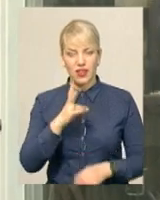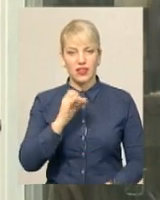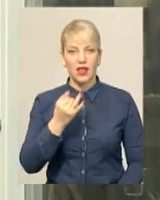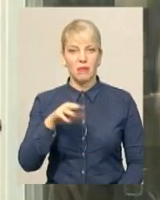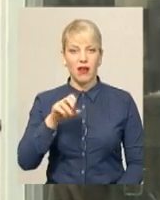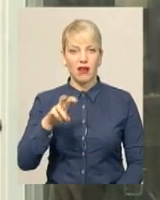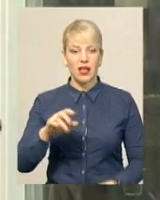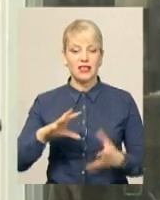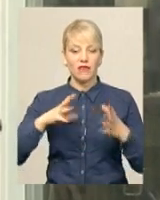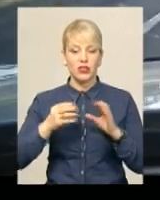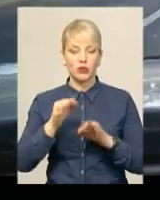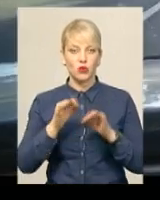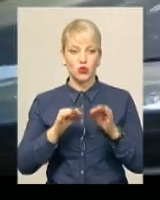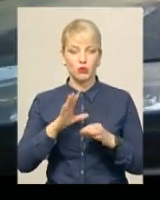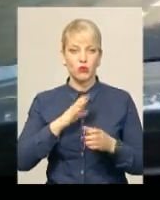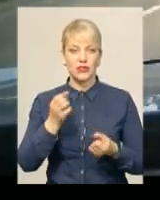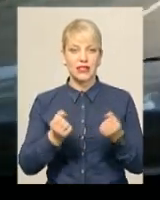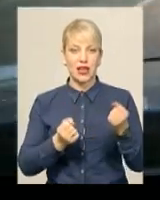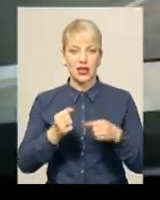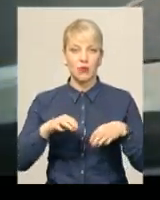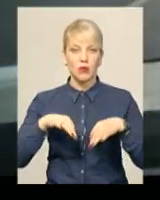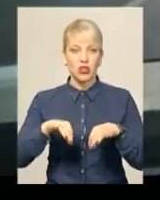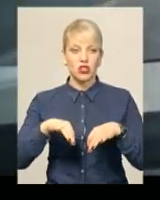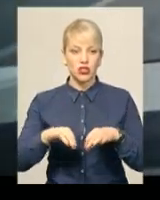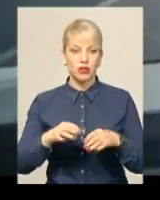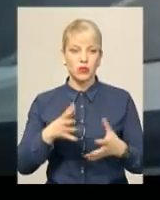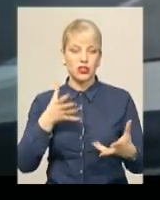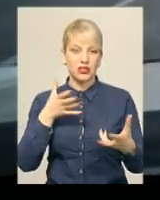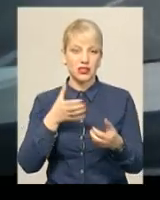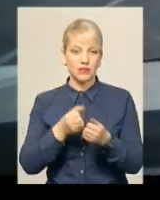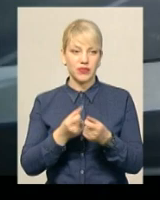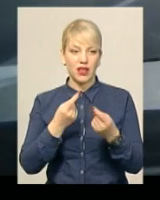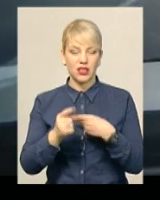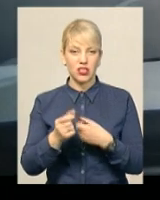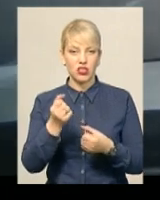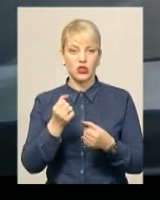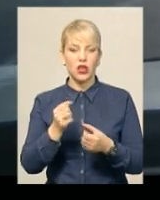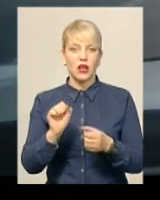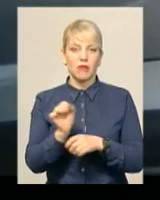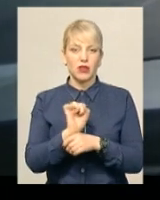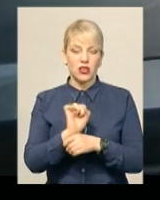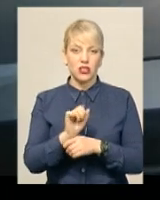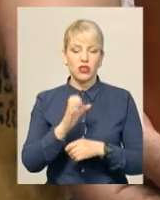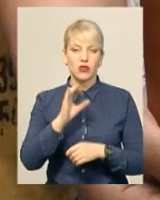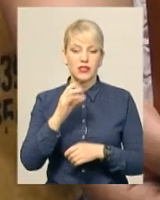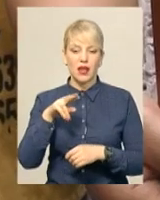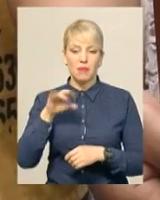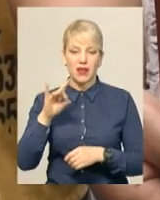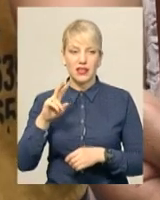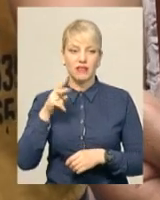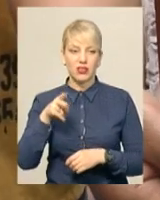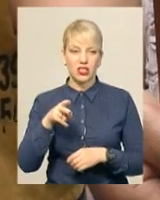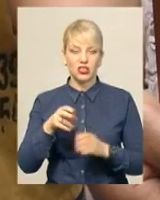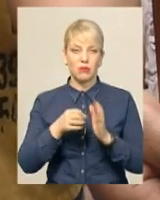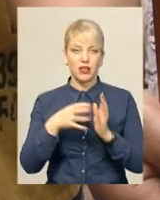висновками суду, він був за кермом джипа та здійснив наїзд на іншу автівку серпні 2015 року. Тоді загинули подружня пара